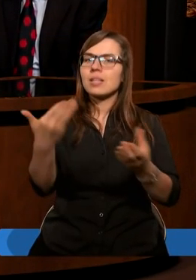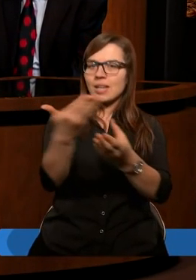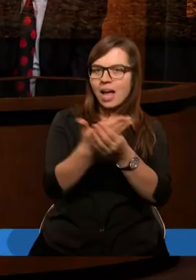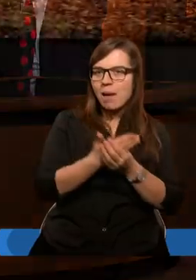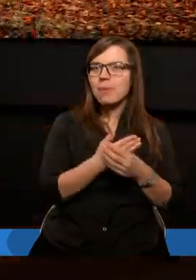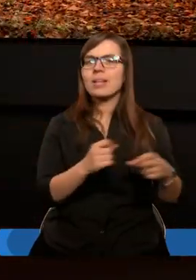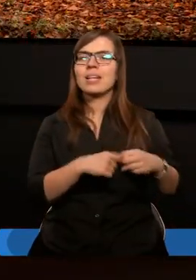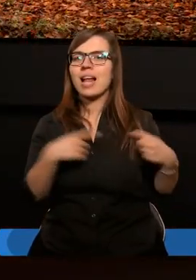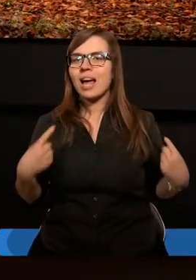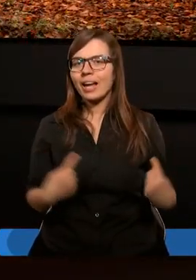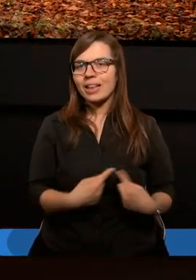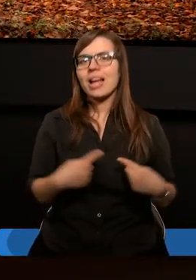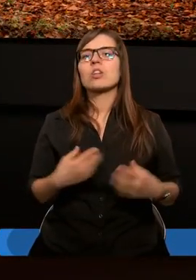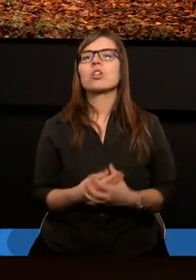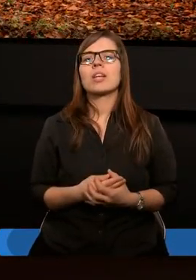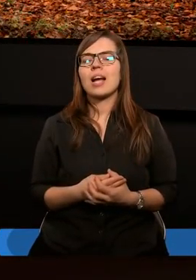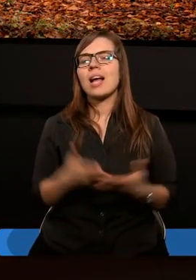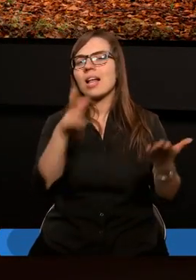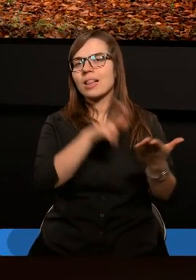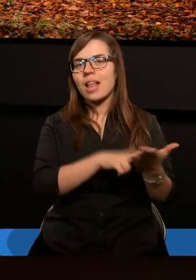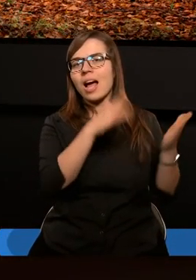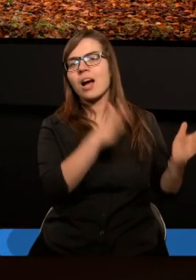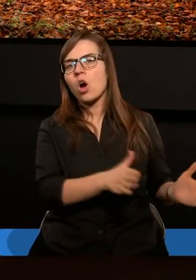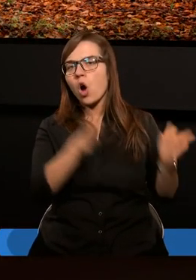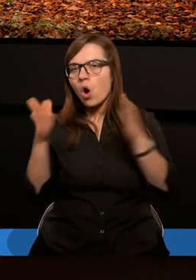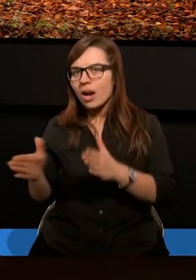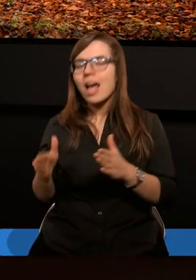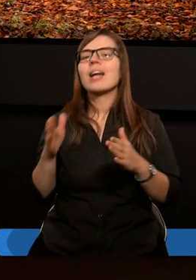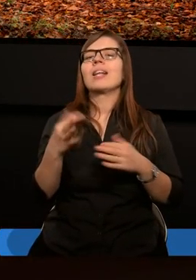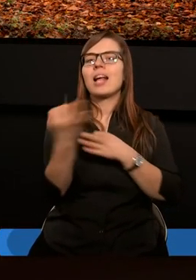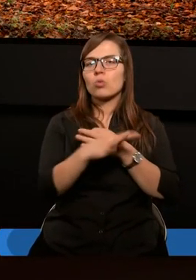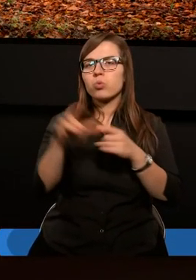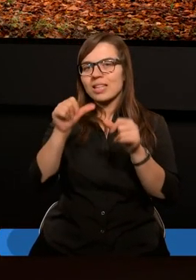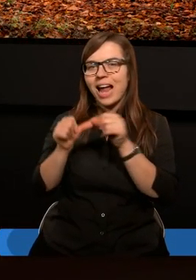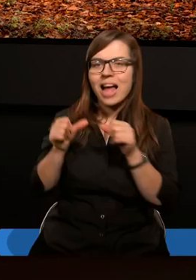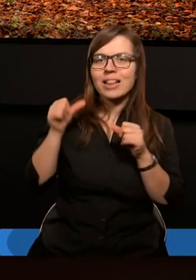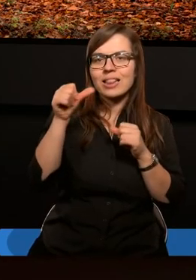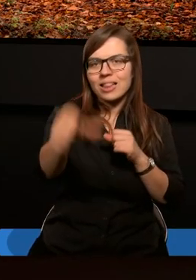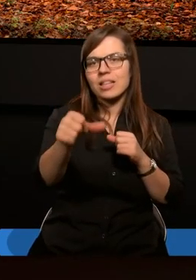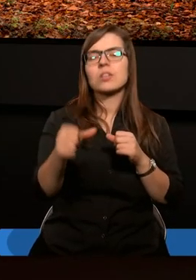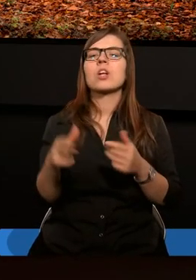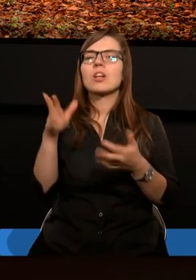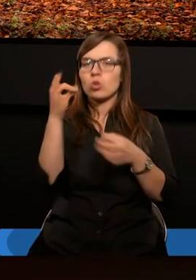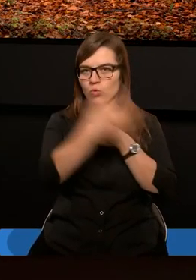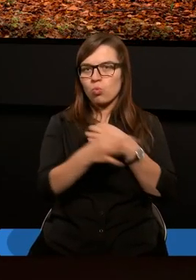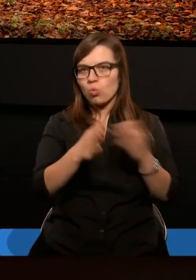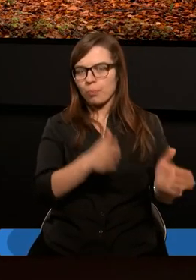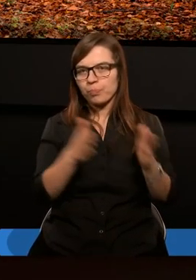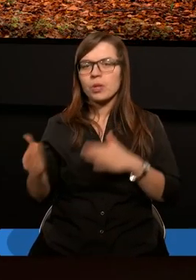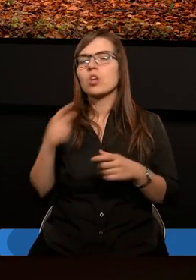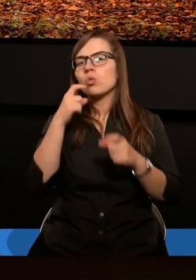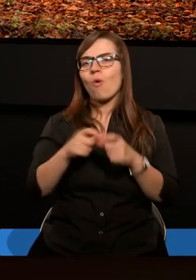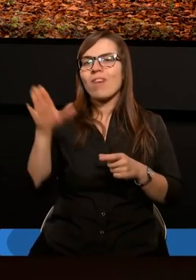Zapraszam serdecznie na kolejny tydzień, za tydzień, na kolejne studium